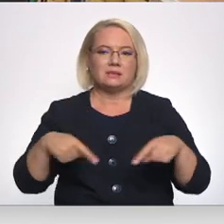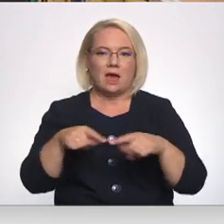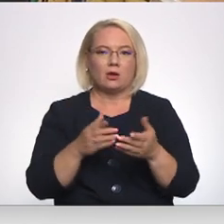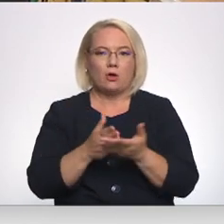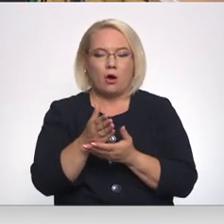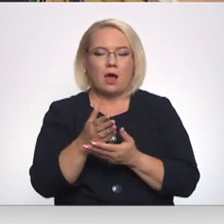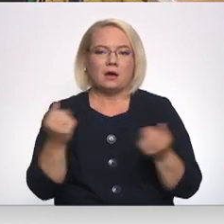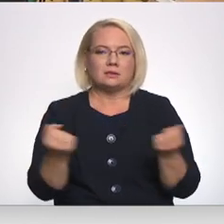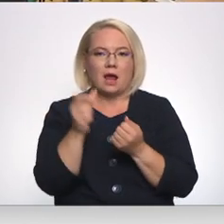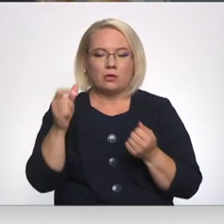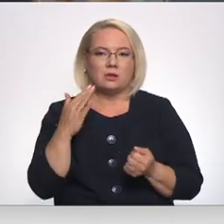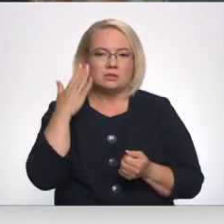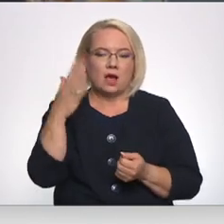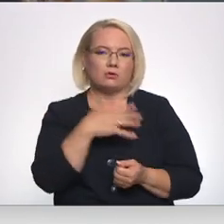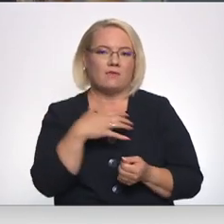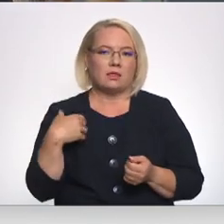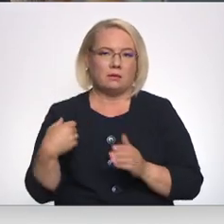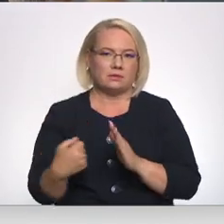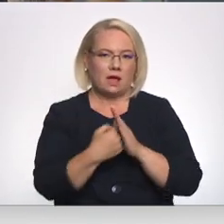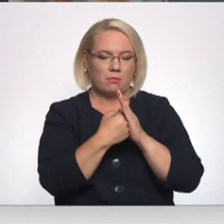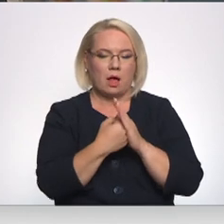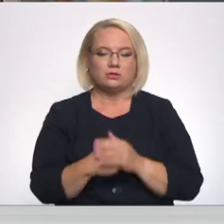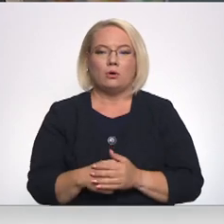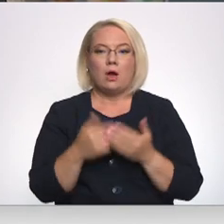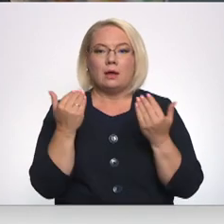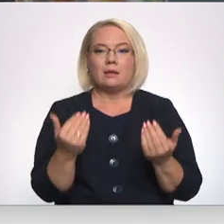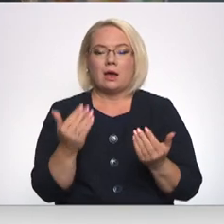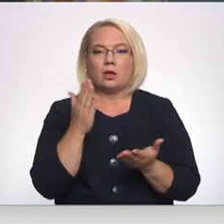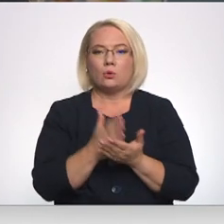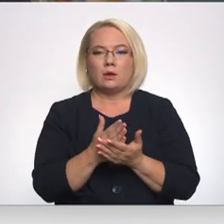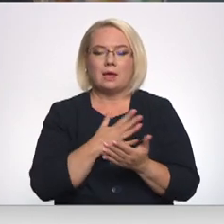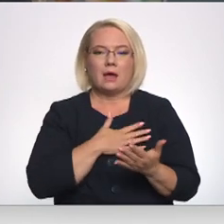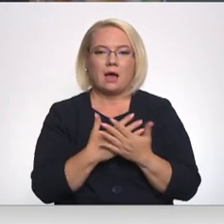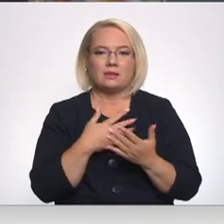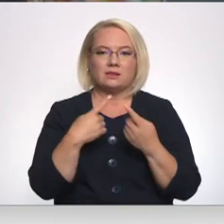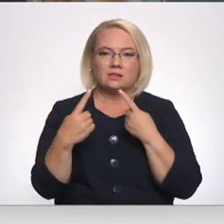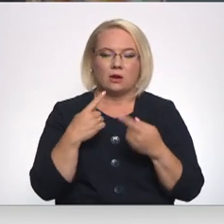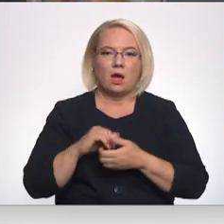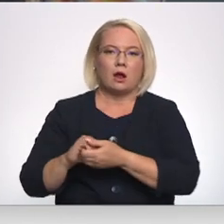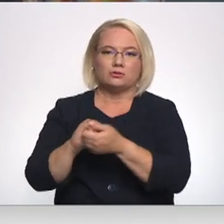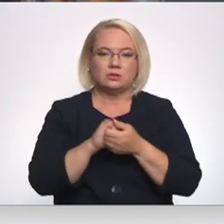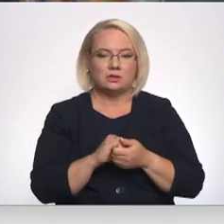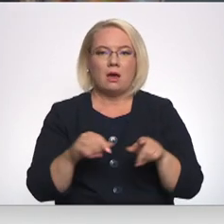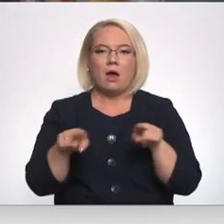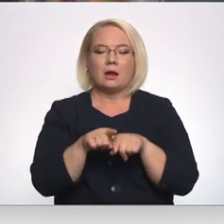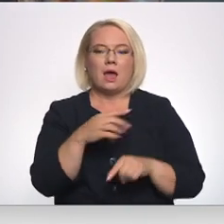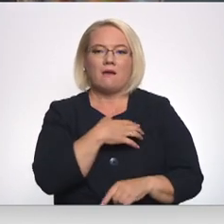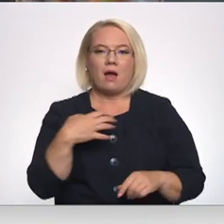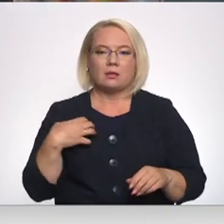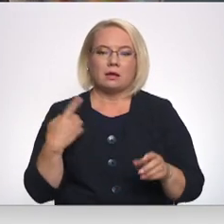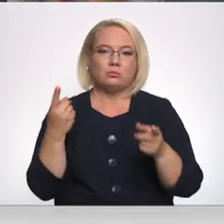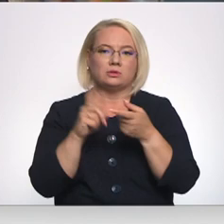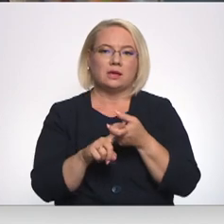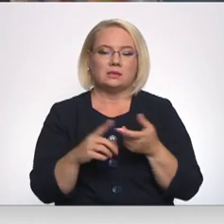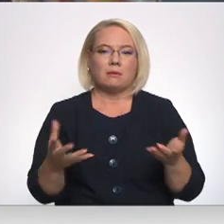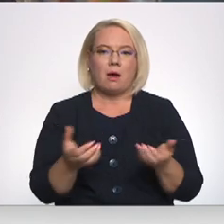atbalstu eso šajā situācijā. Šobrīd notiek aktīvas sarunas gan ar asociāciju, gan ar valdību, saistībā